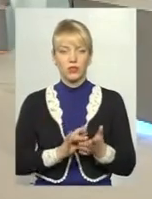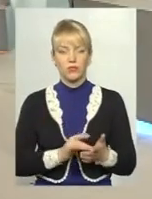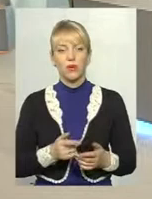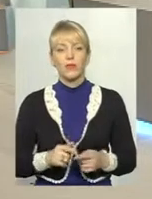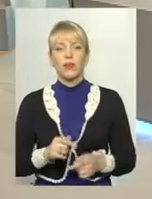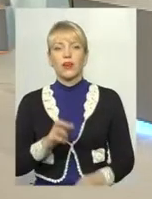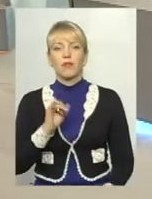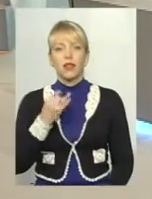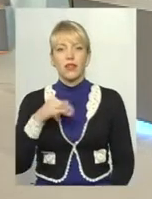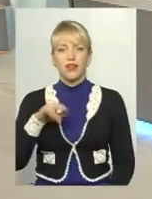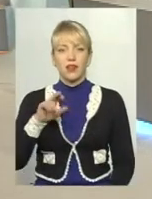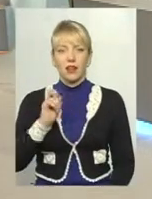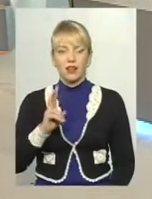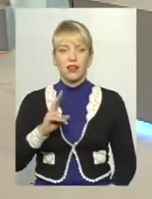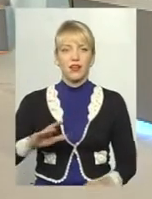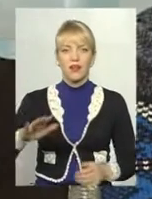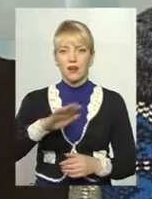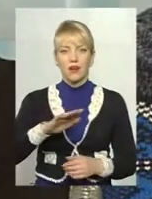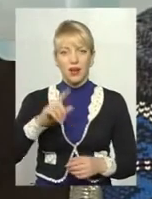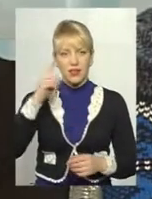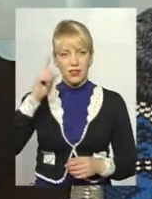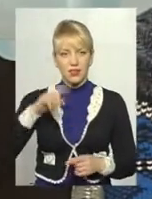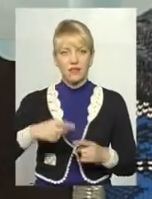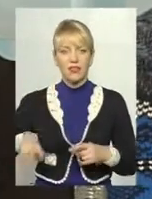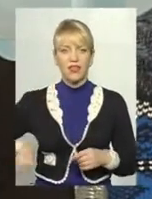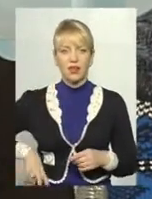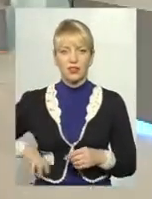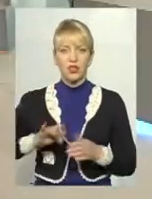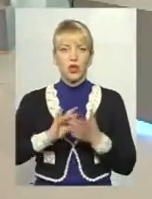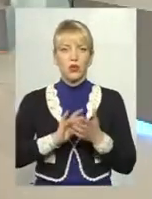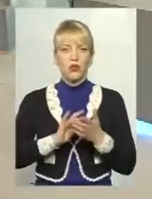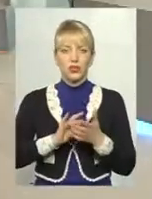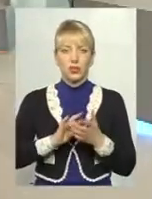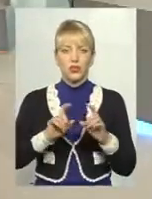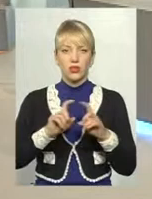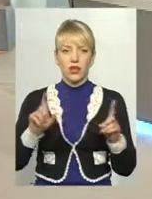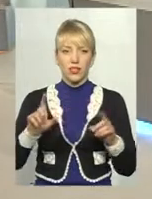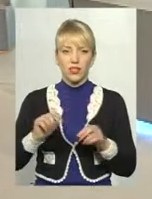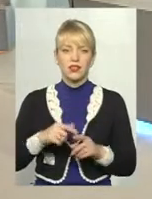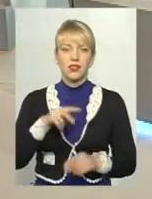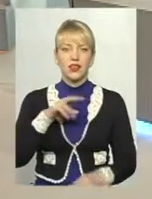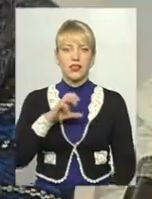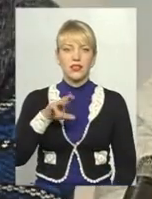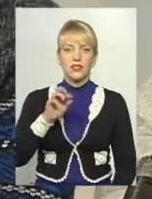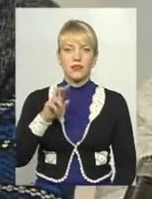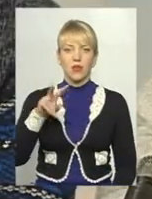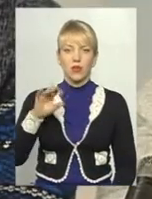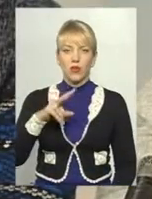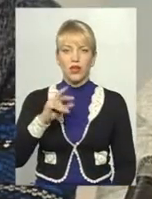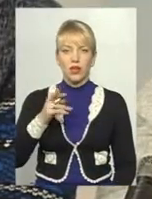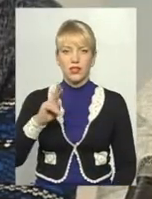Байда, краєзнавець, директор туристичної агенції. І пані Леся Стебло, директор Хмельницького міського центру туризму,